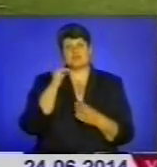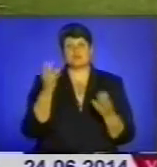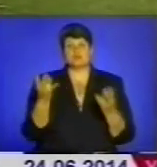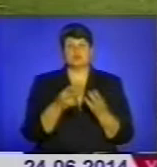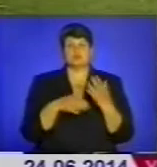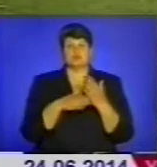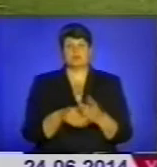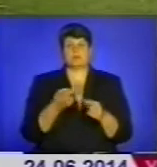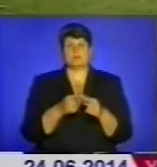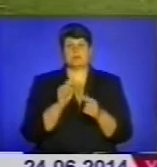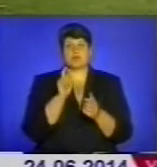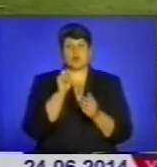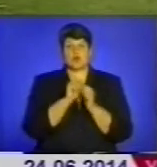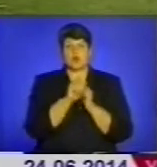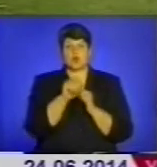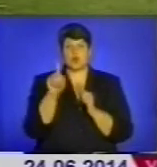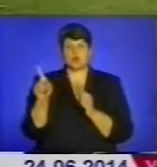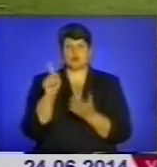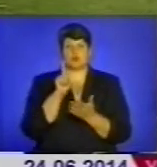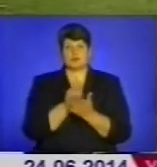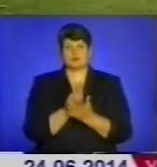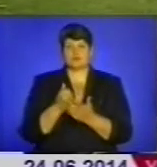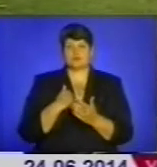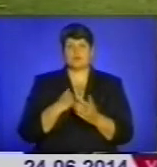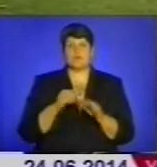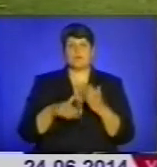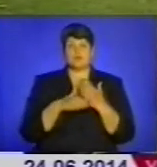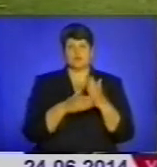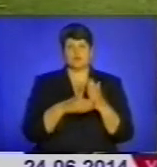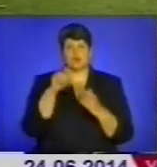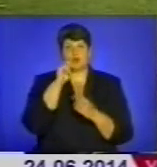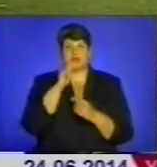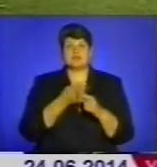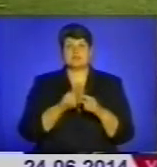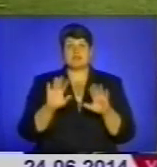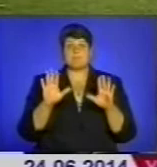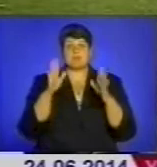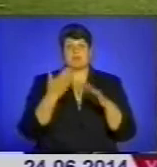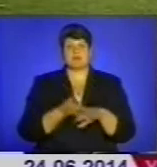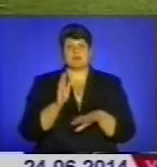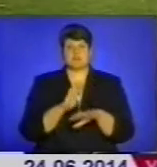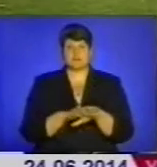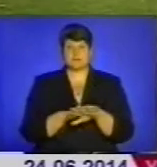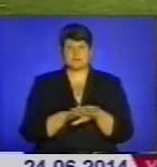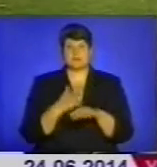кожного обов'язок. Допомогти військовим і допомогти в країні в цей момент такий складний. Для всіх і для країни, зокрема.